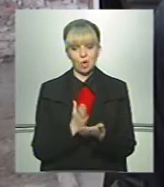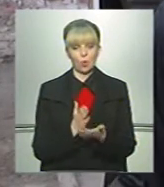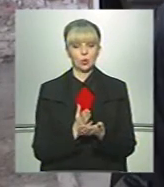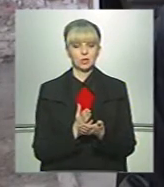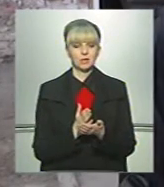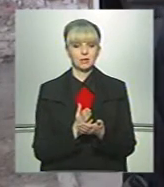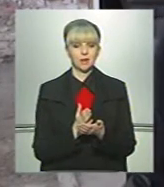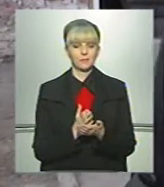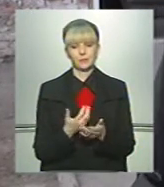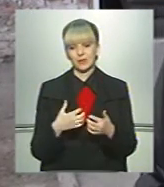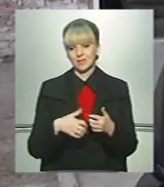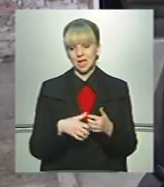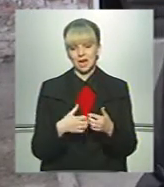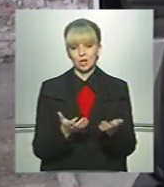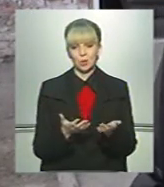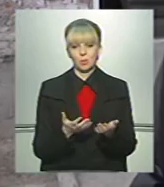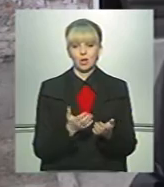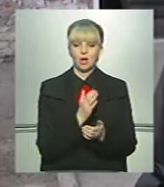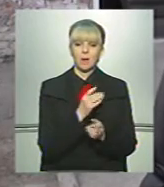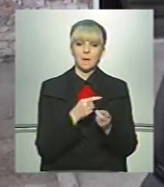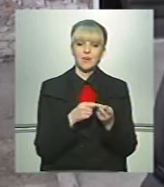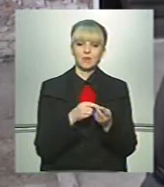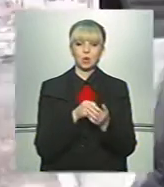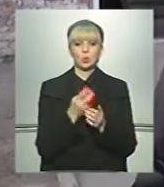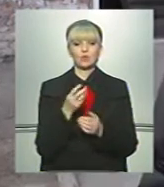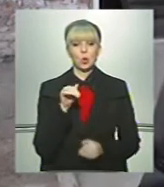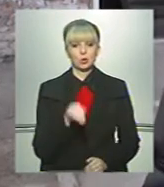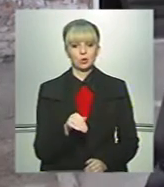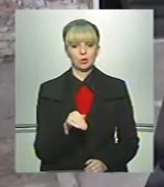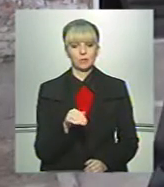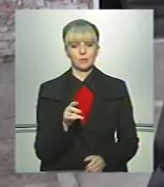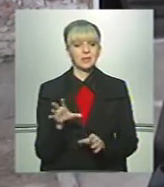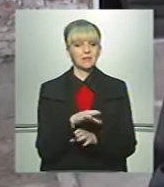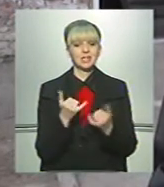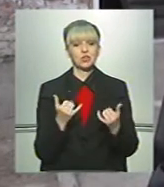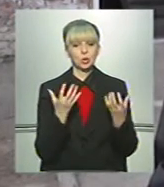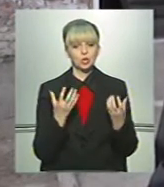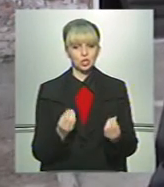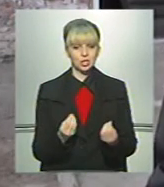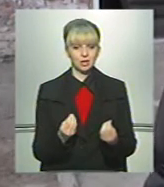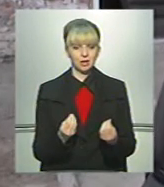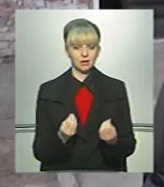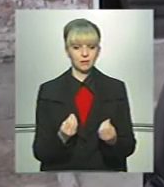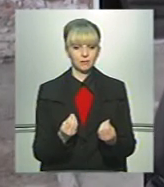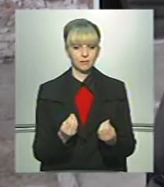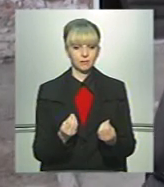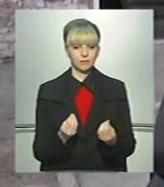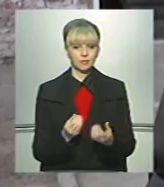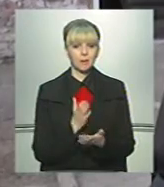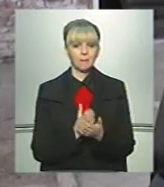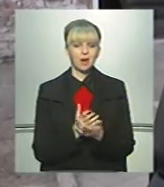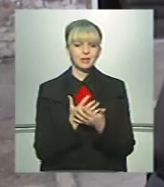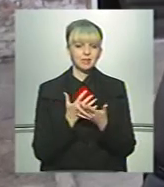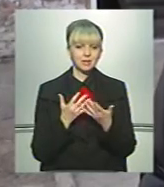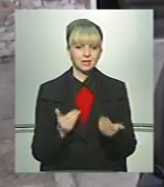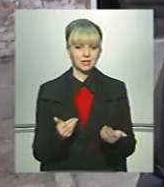в середньому від півтора до двох тисяч. Вони всі на сьогоднішній день мають в